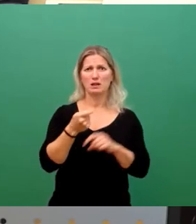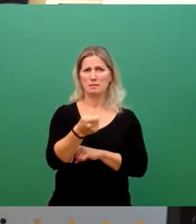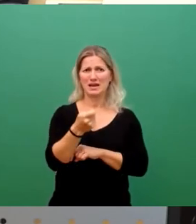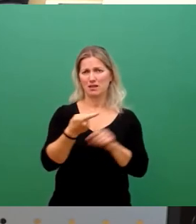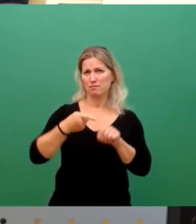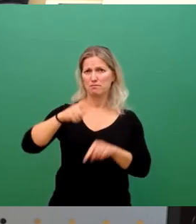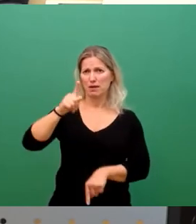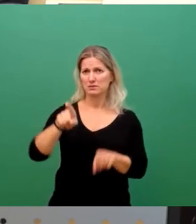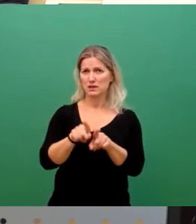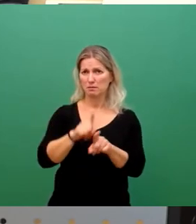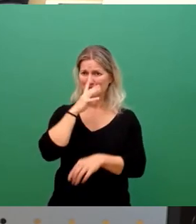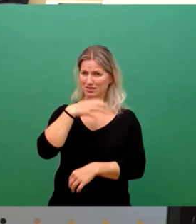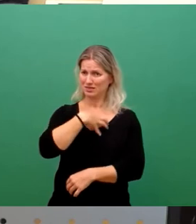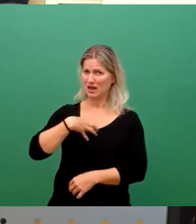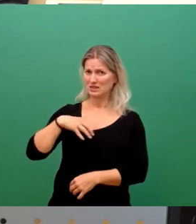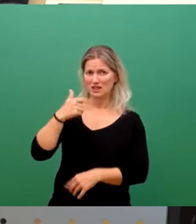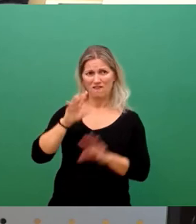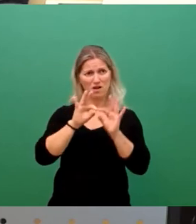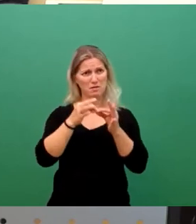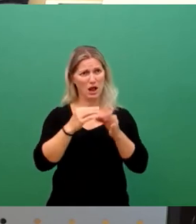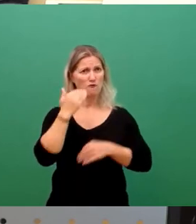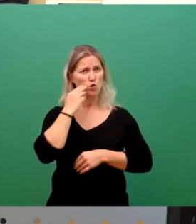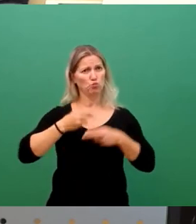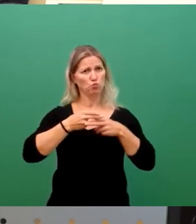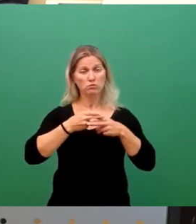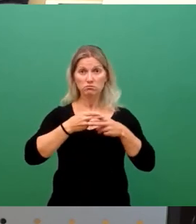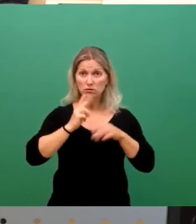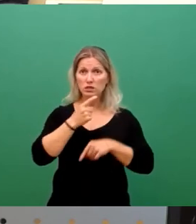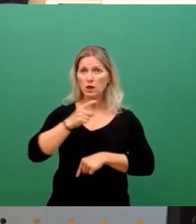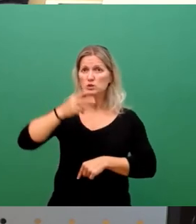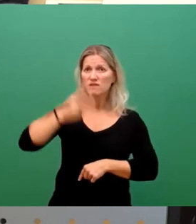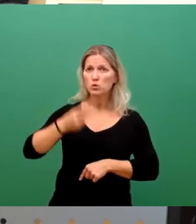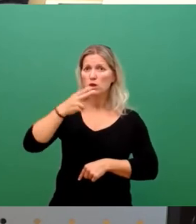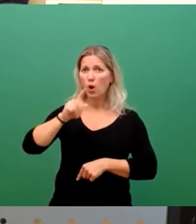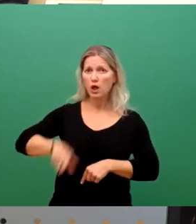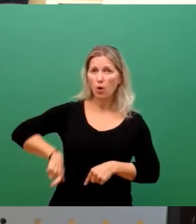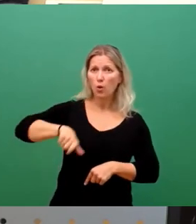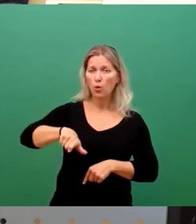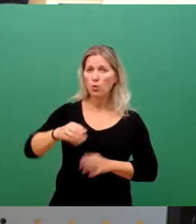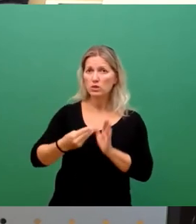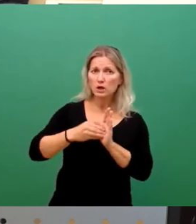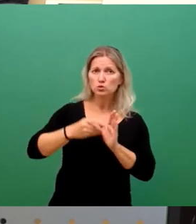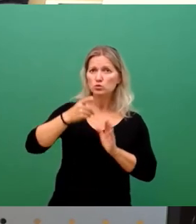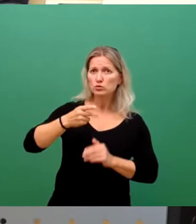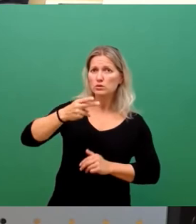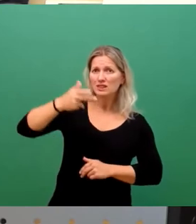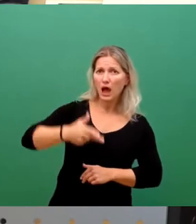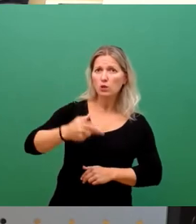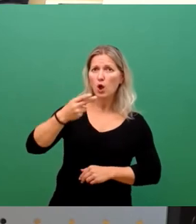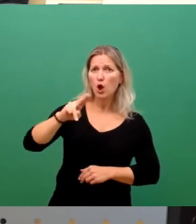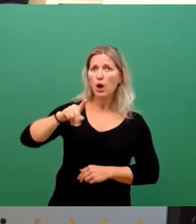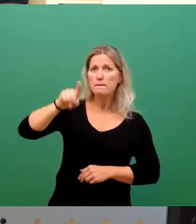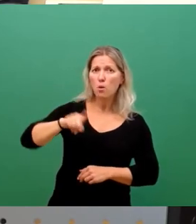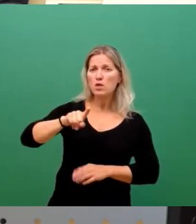für eine Familie in Dresden in einer durchschnittlichen Wohnung schnell mal 1200 Euro sein und dann noch 100, 200, 300 Euro höhere monatliche